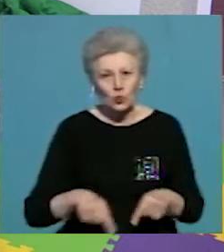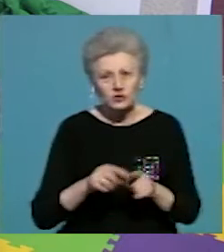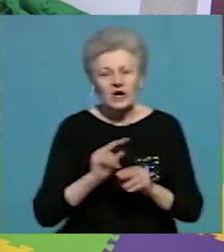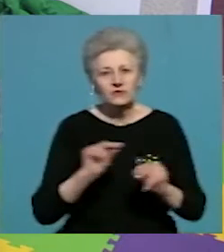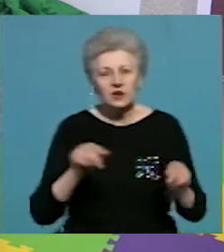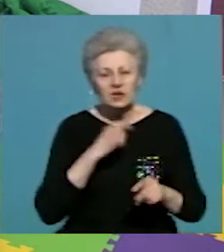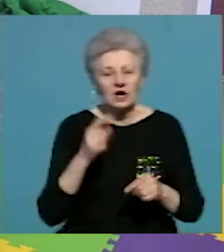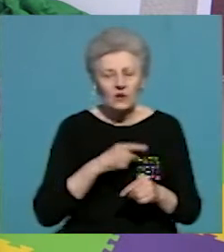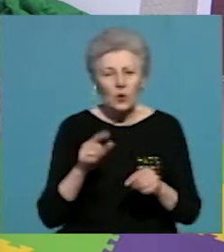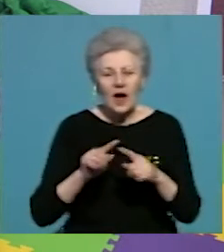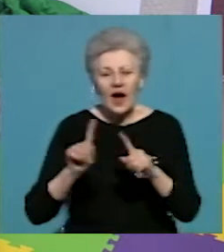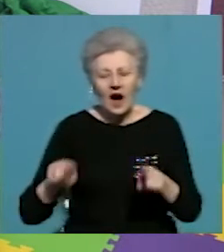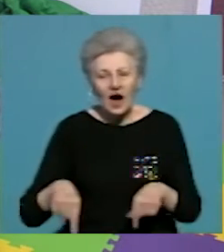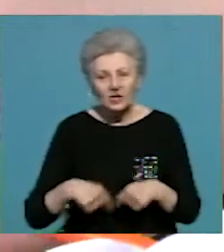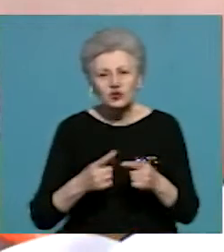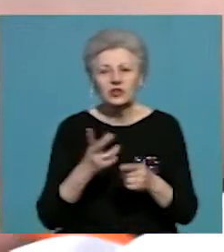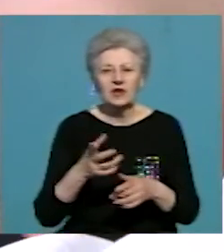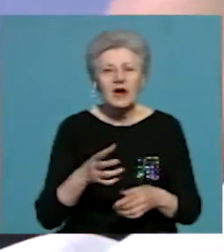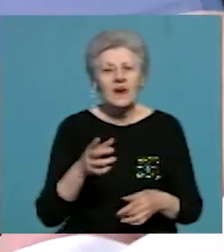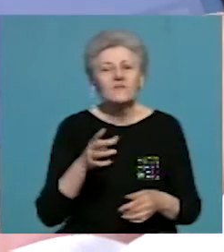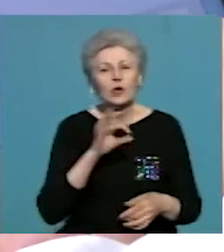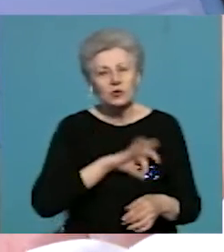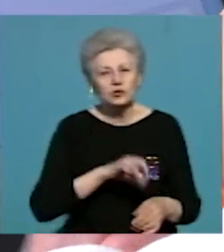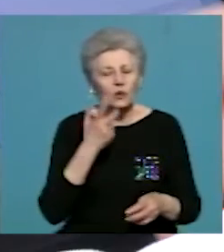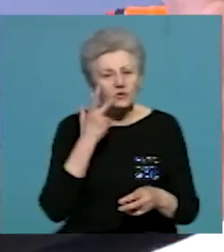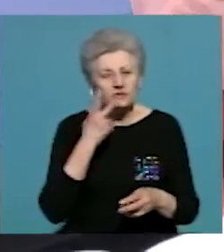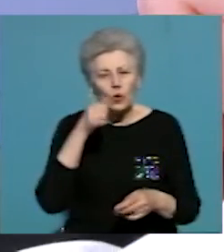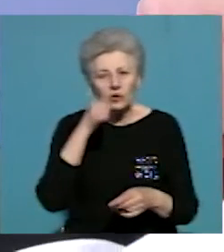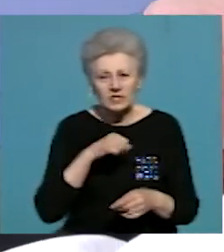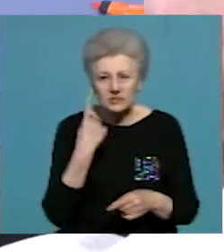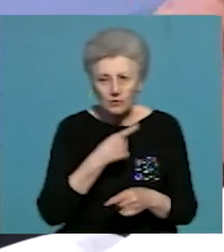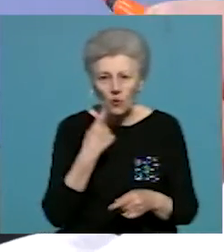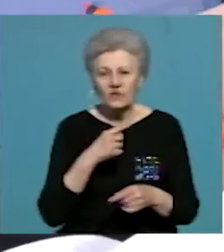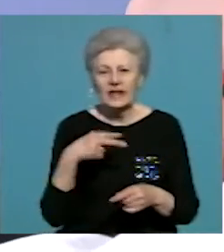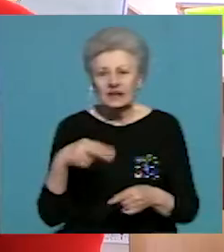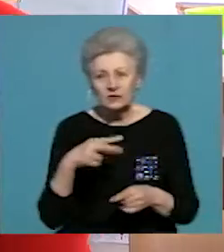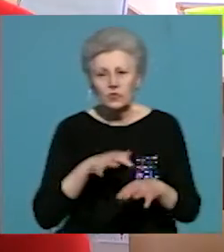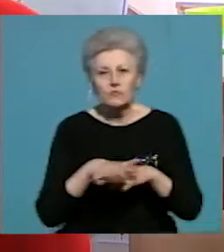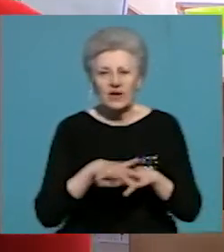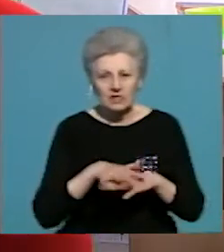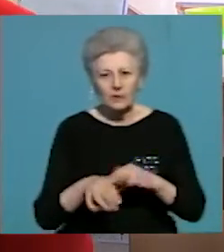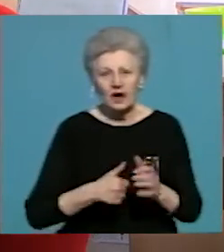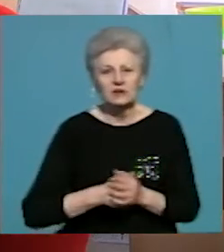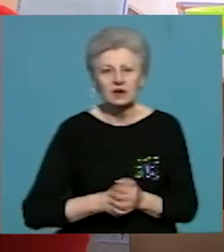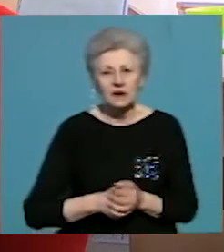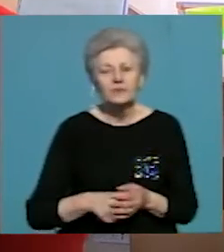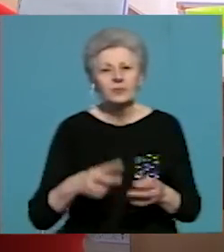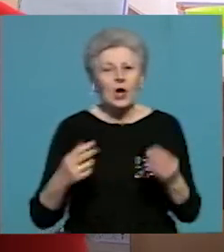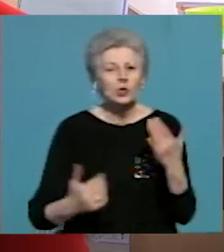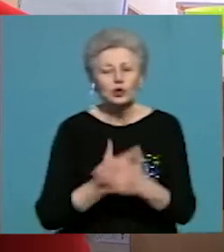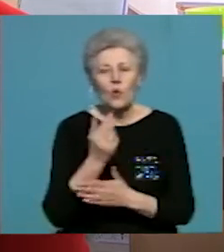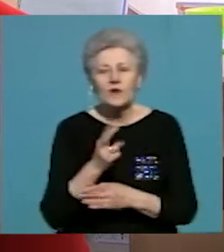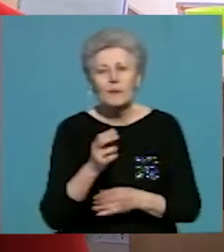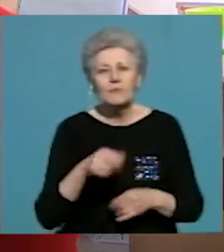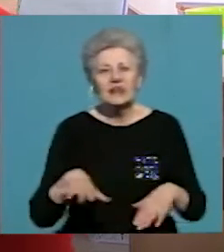гаджети використовують щодня на уроках творчості, української мови, математики та «Я пізнаю світ». Онлайн-платформи, які